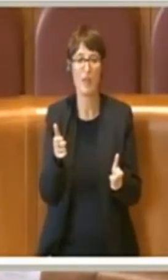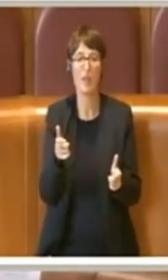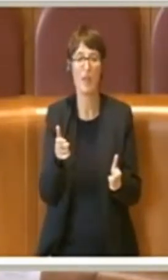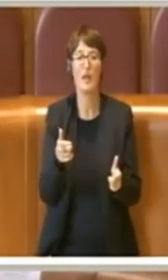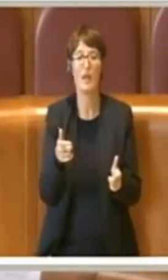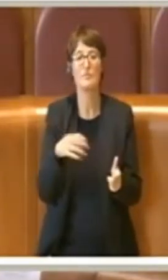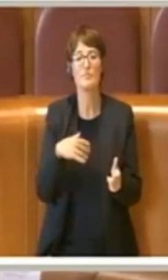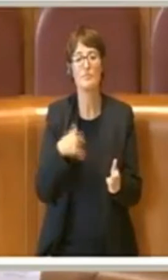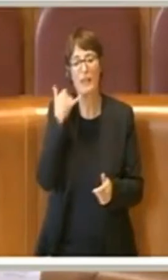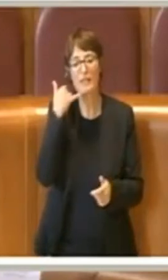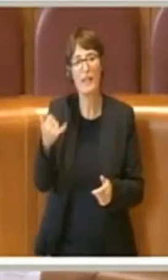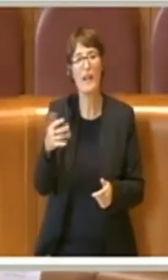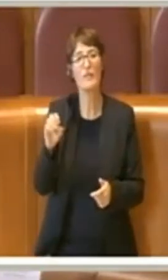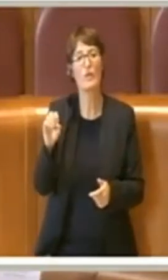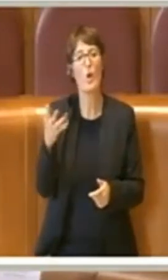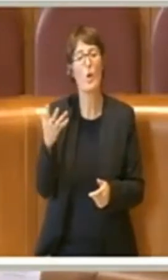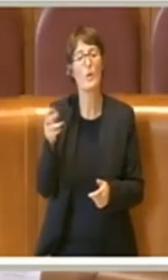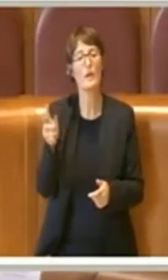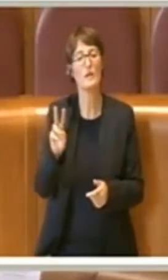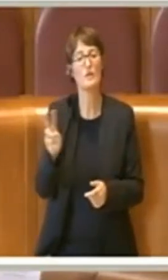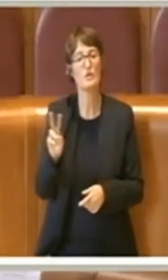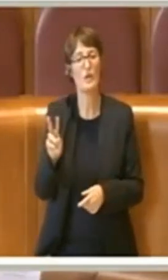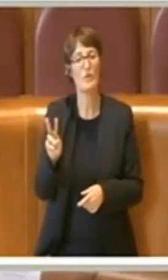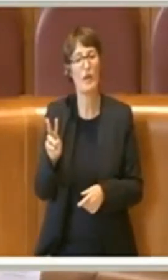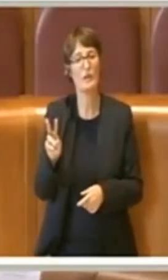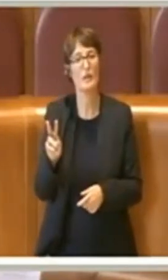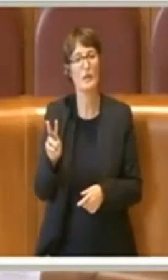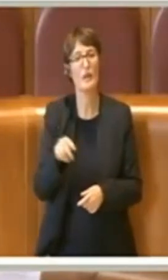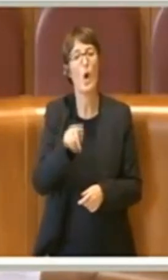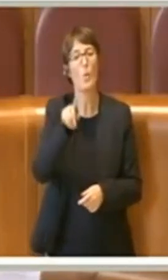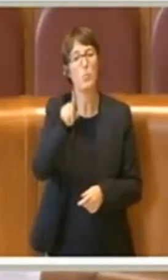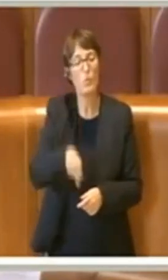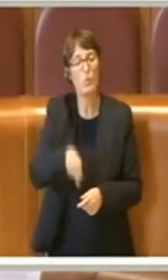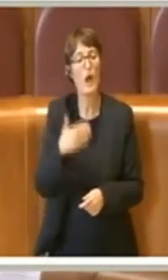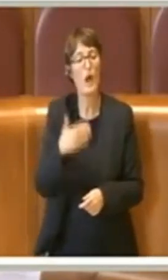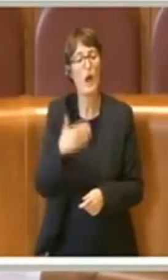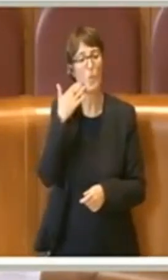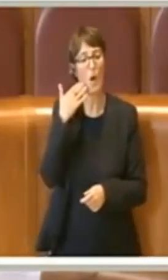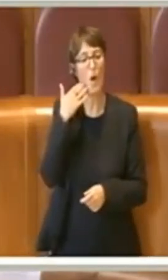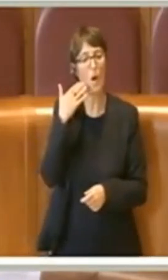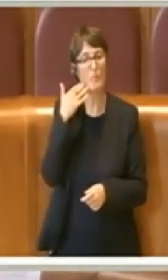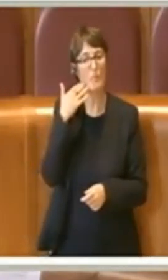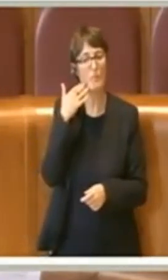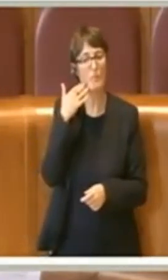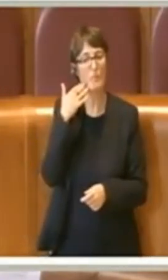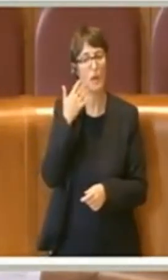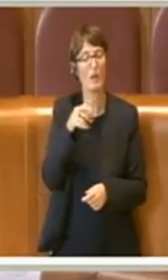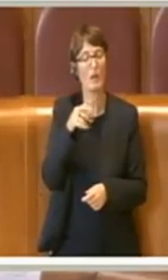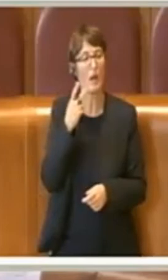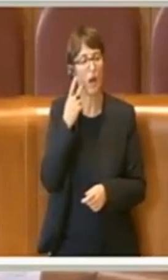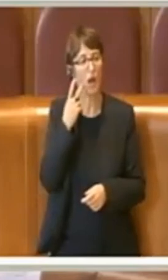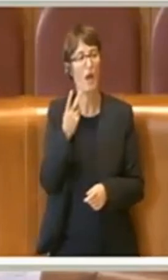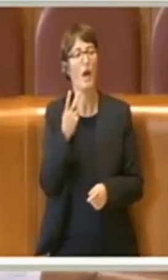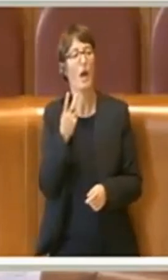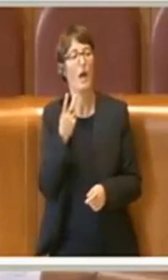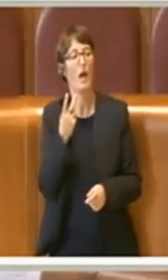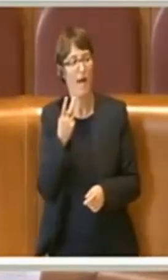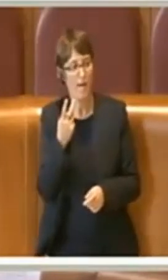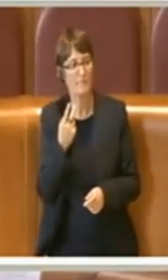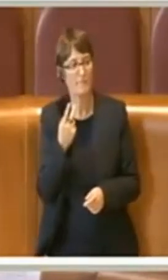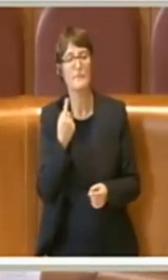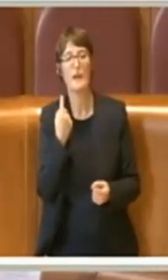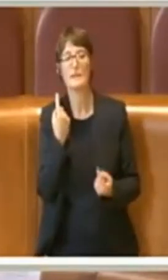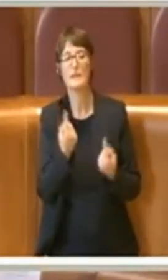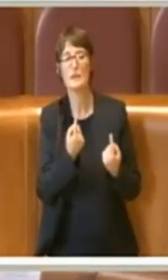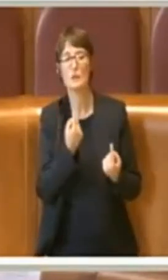stato fatto anche da parte di uomini che si accorgevano di situazioni al limite